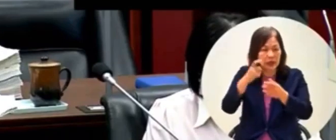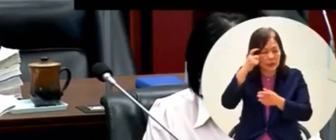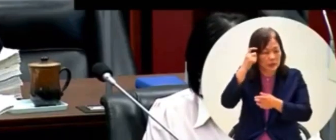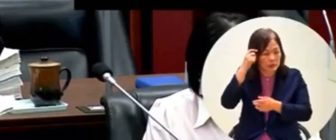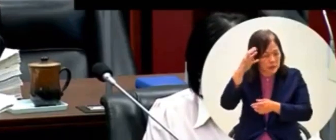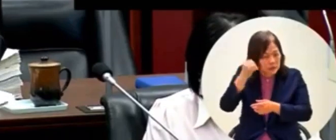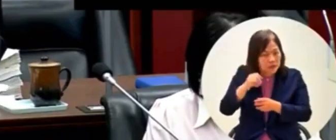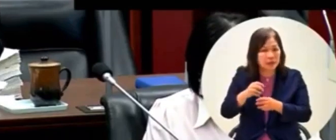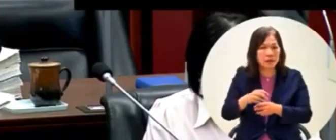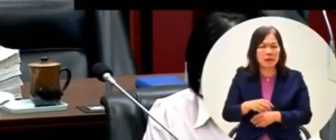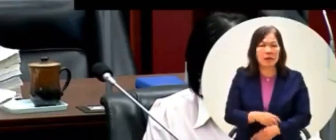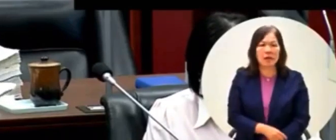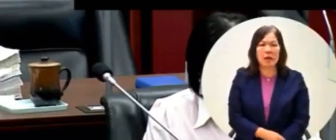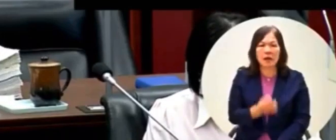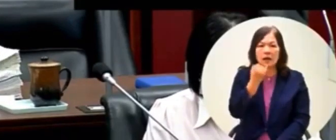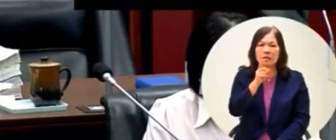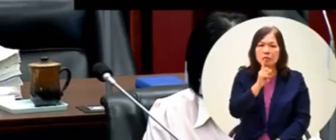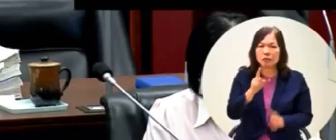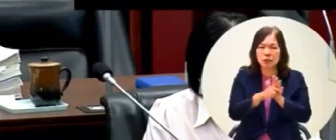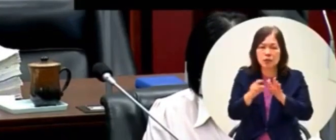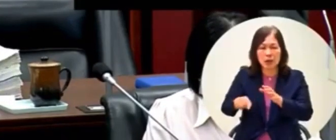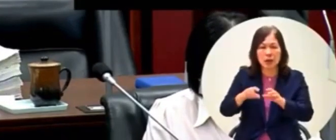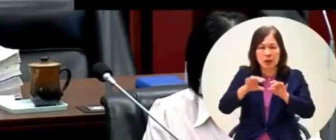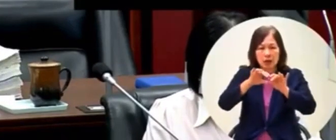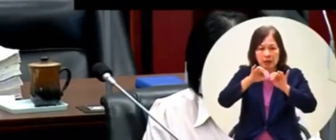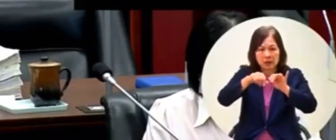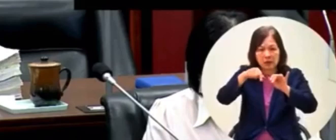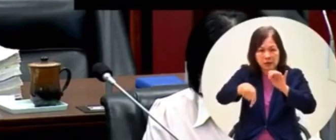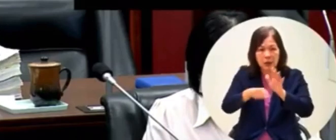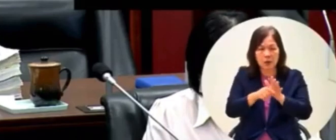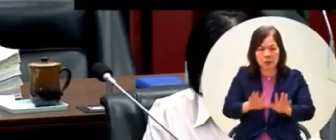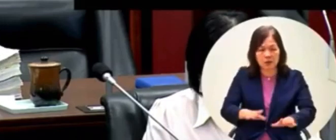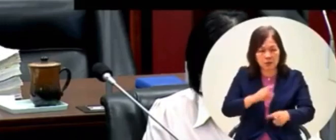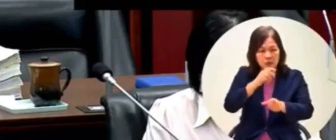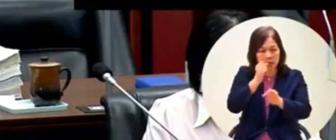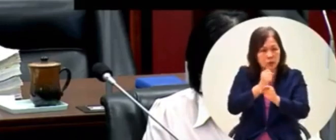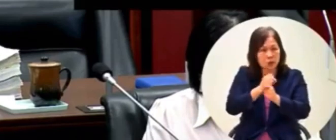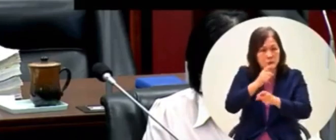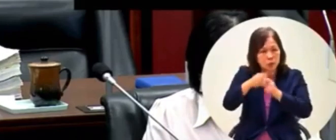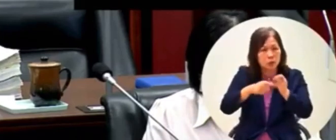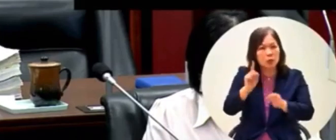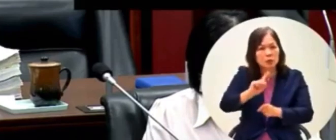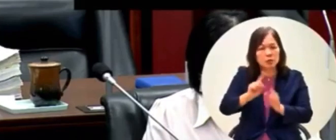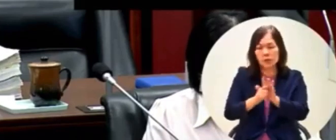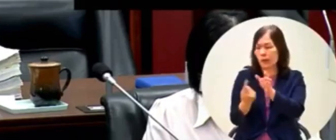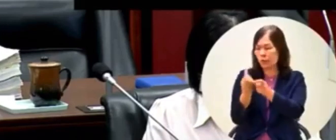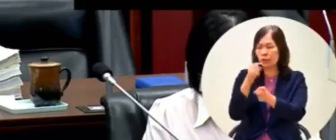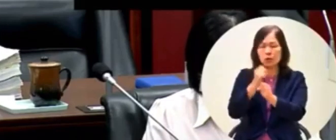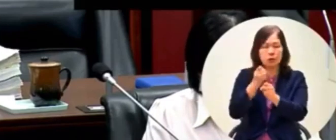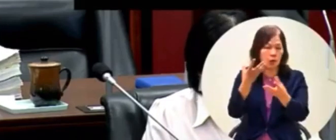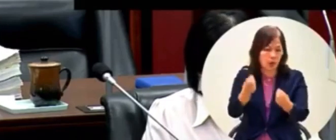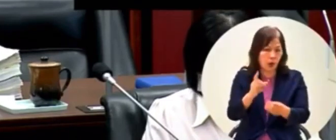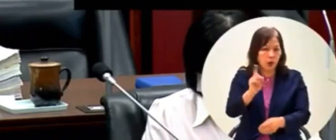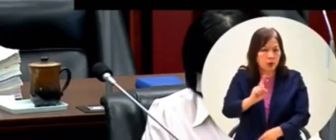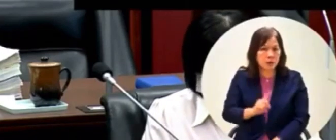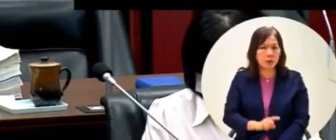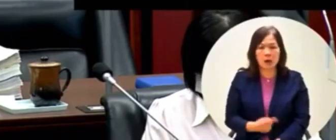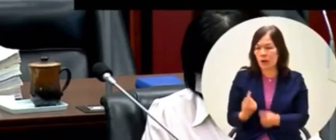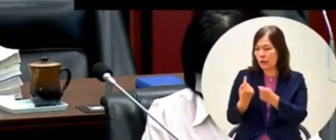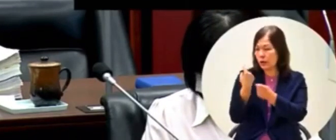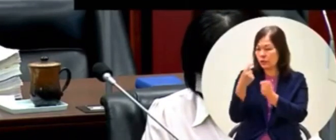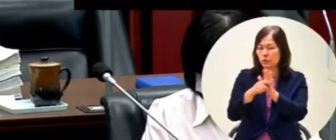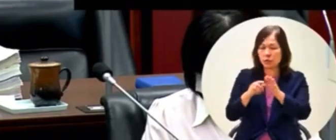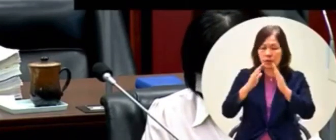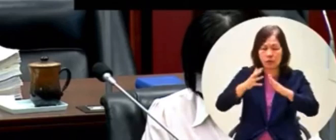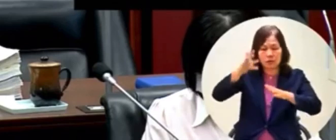你沒說到的是為什麼中華地下道的田平要到今年才有那麼多做為什麼不是去年做你去年就在當市長你忘了嗎